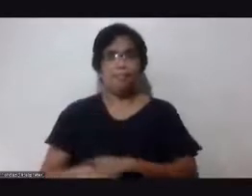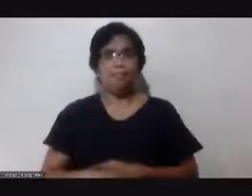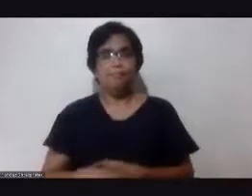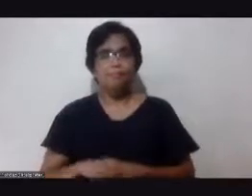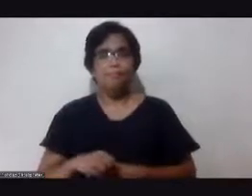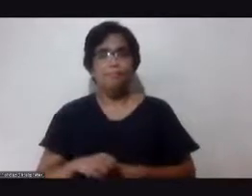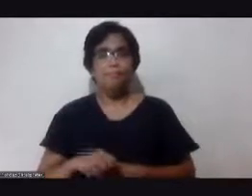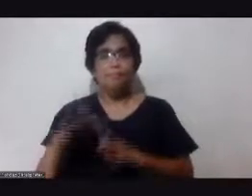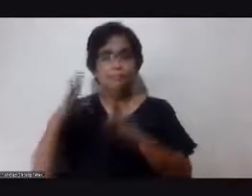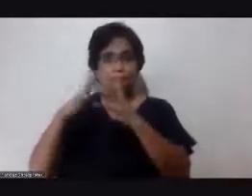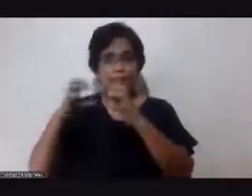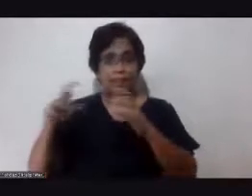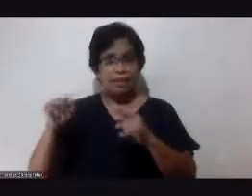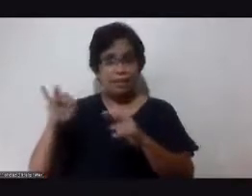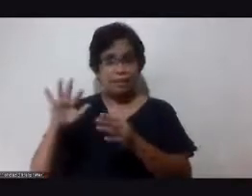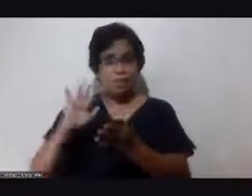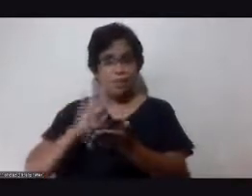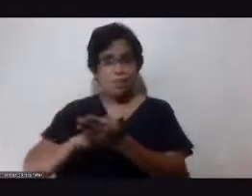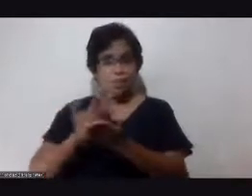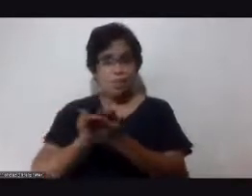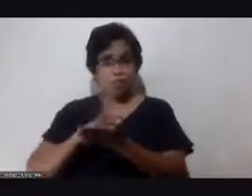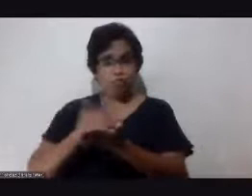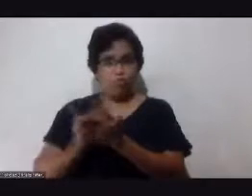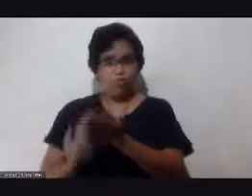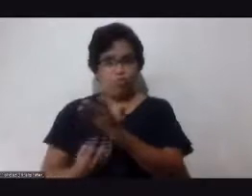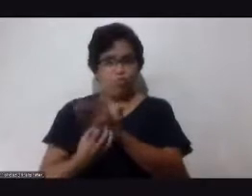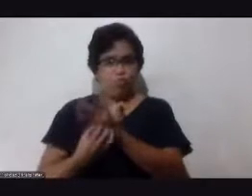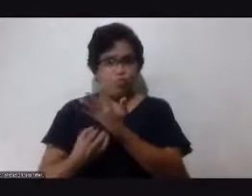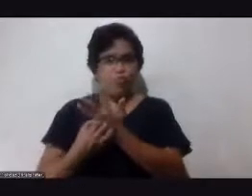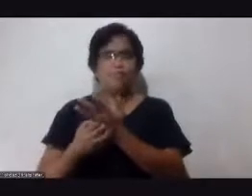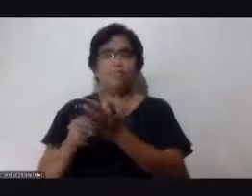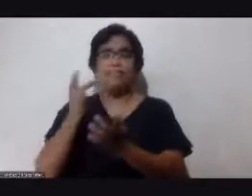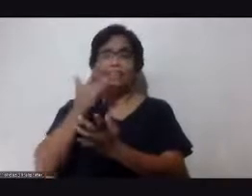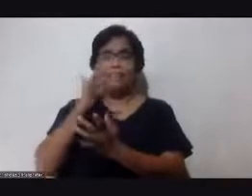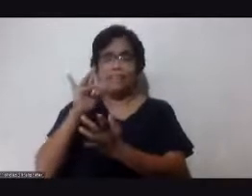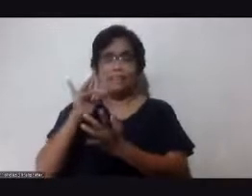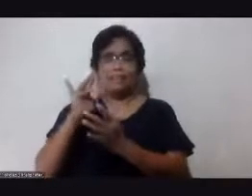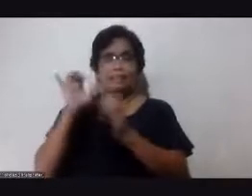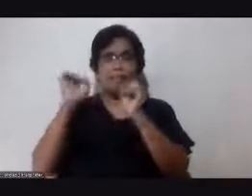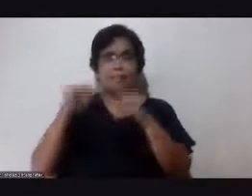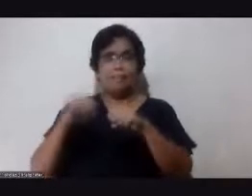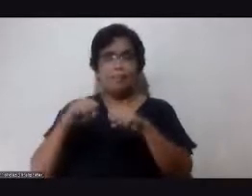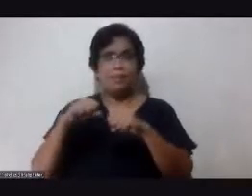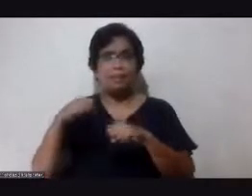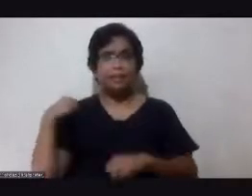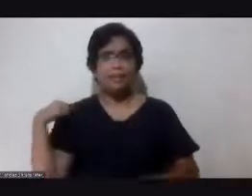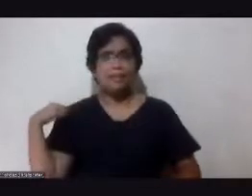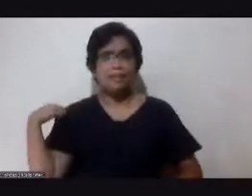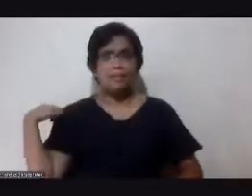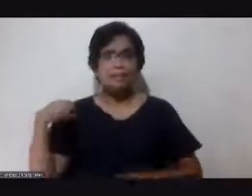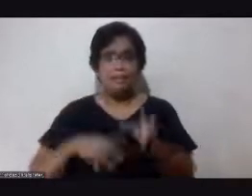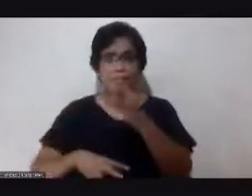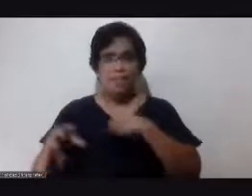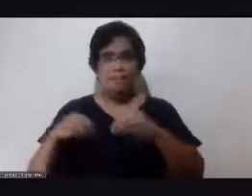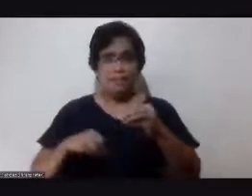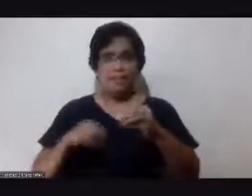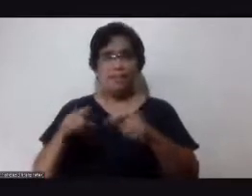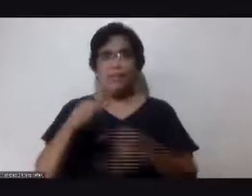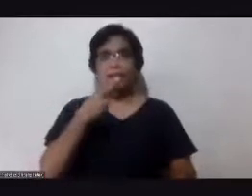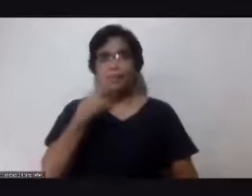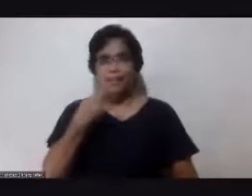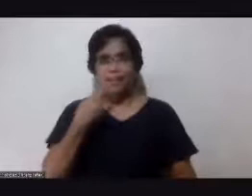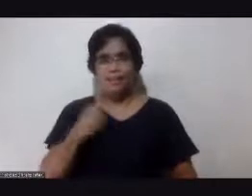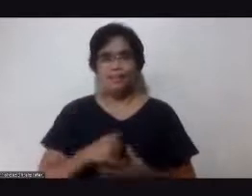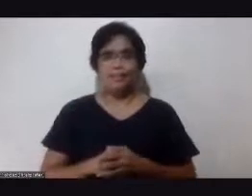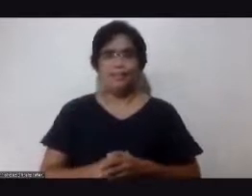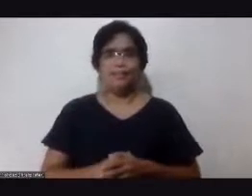ampalaya if you cook it well okay masarap siya at pwede siyang substitute sa rice okay